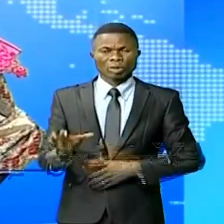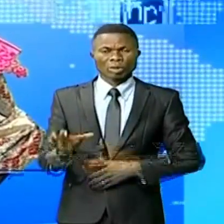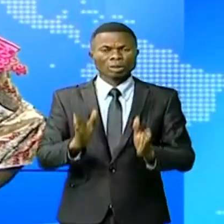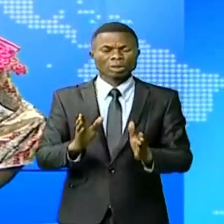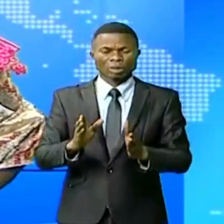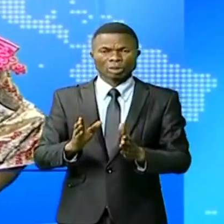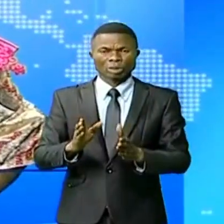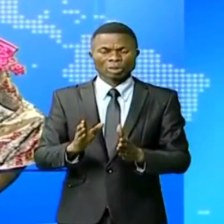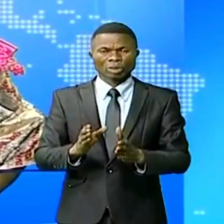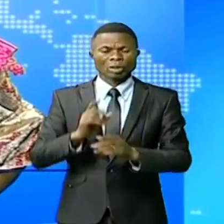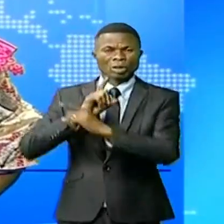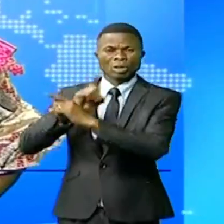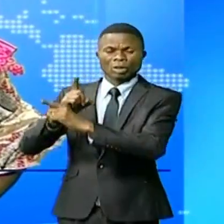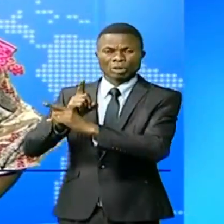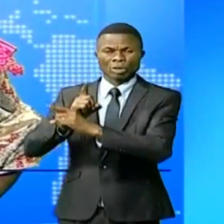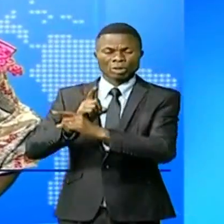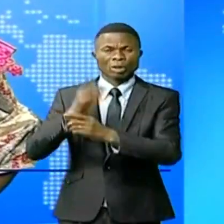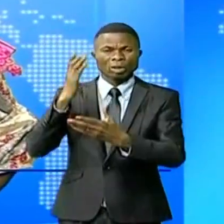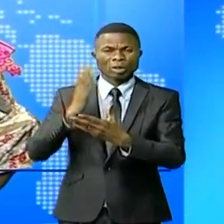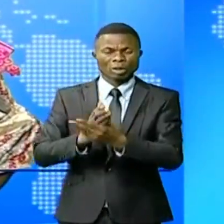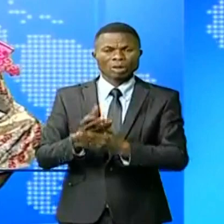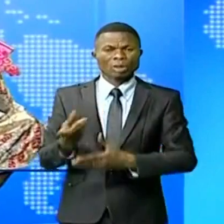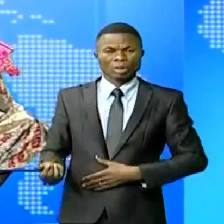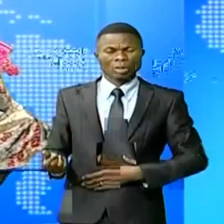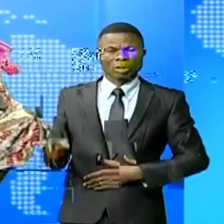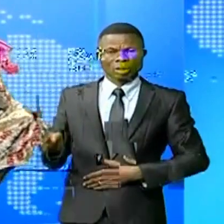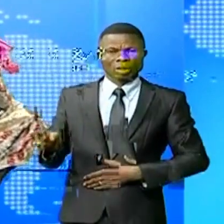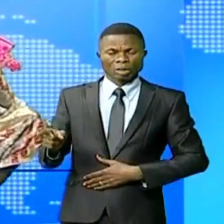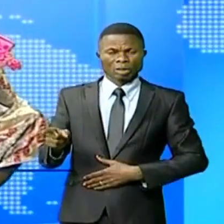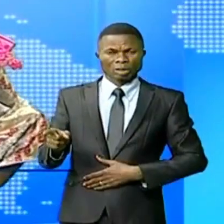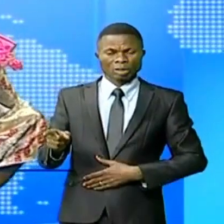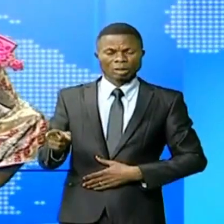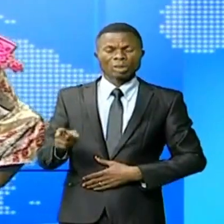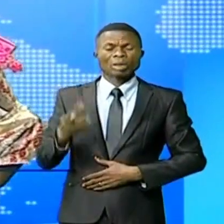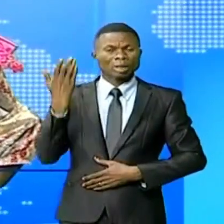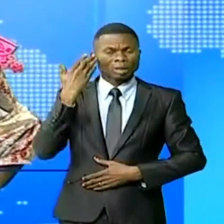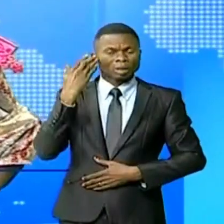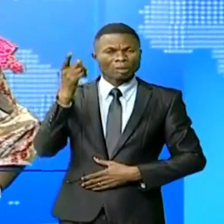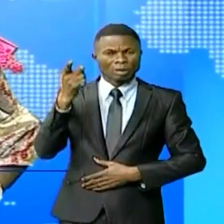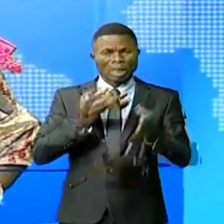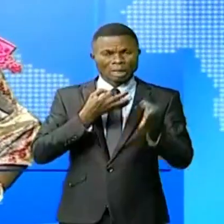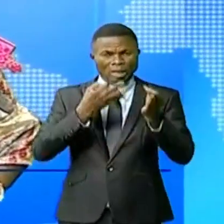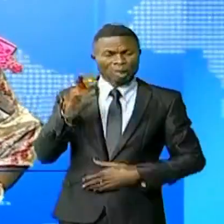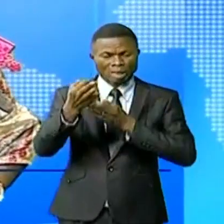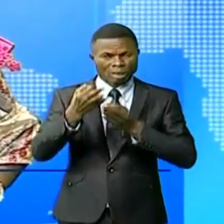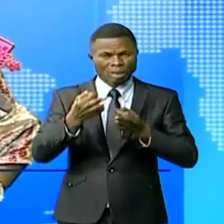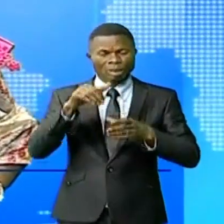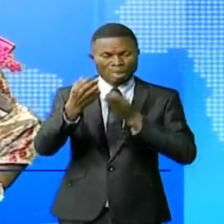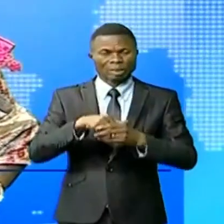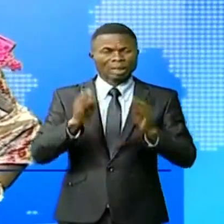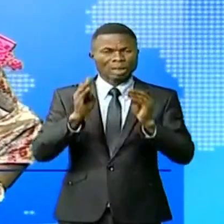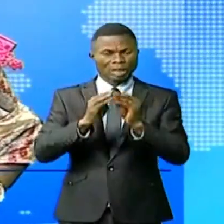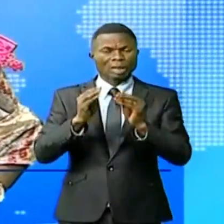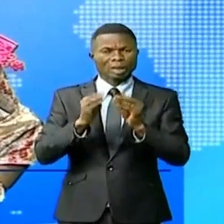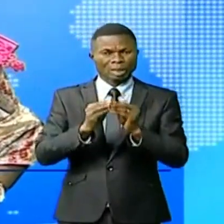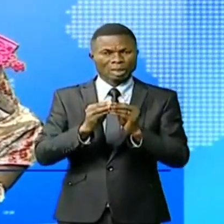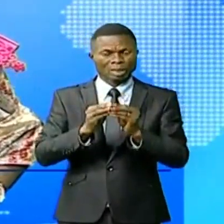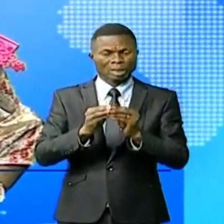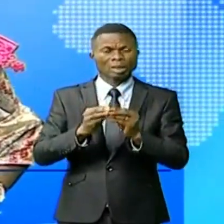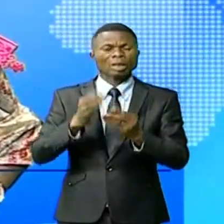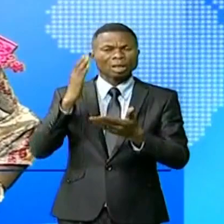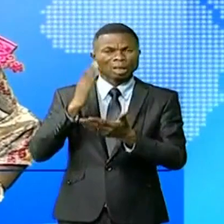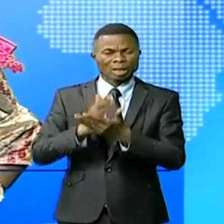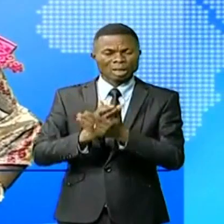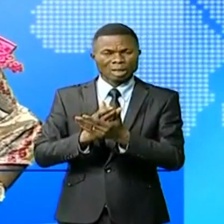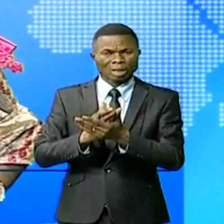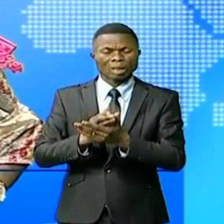'Agence de prévention et de lutte contre la corruption, Thierry Mboulamoko, l'a indiqué au cours d'une table ronde sur la lutte